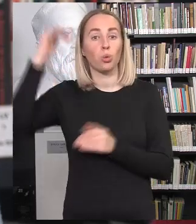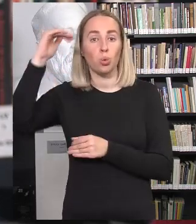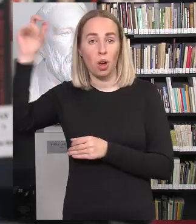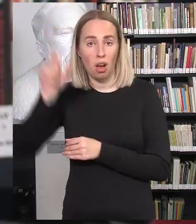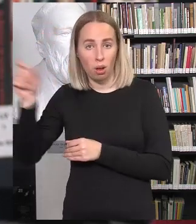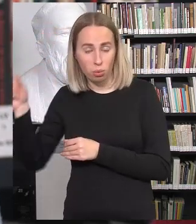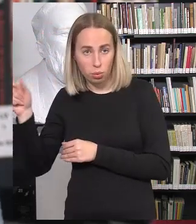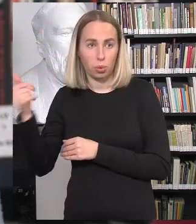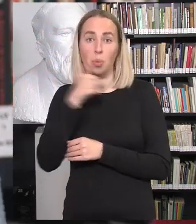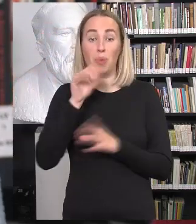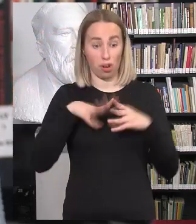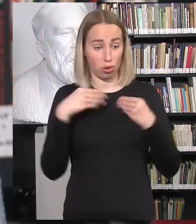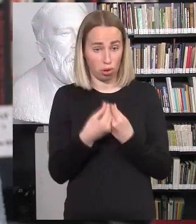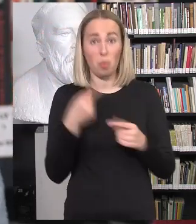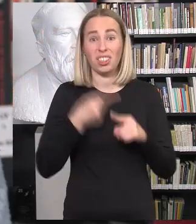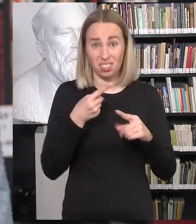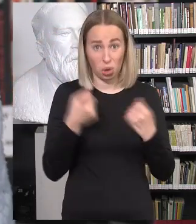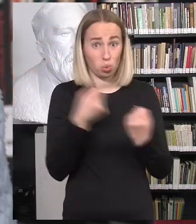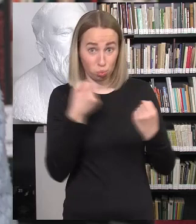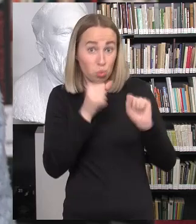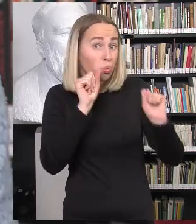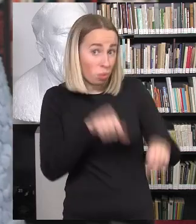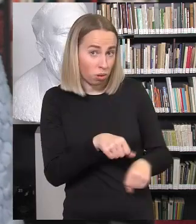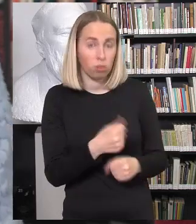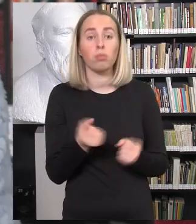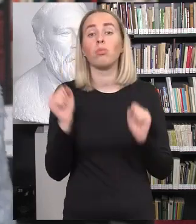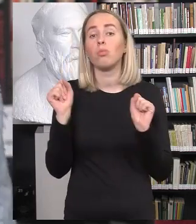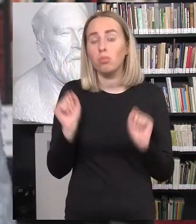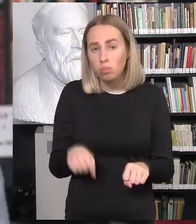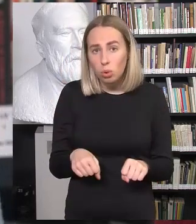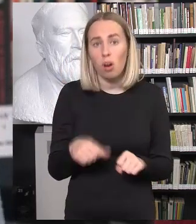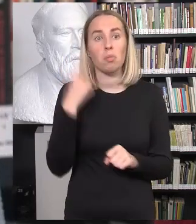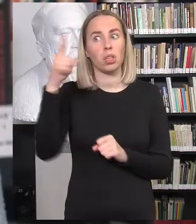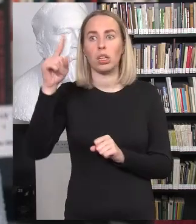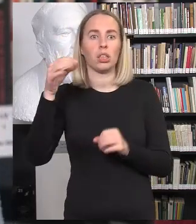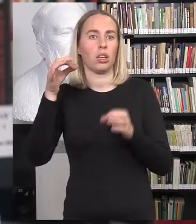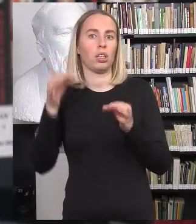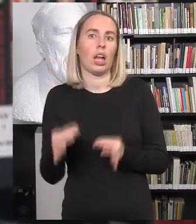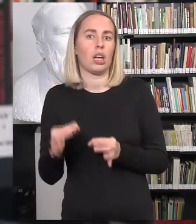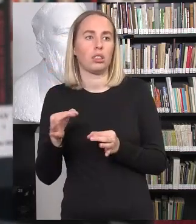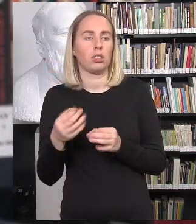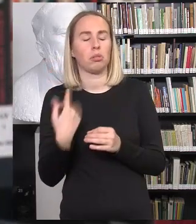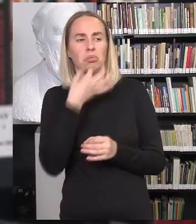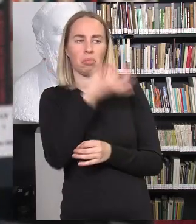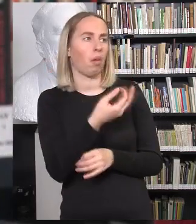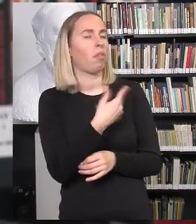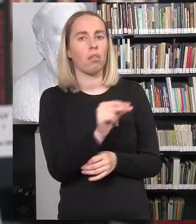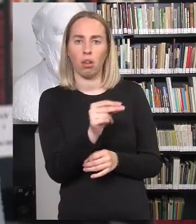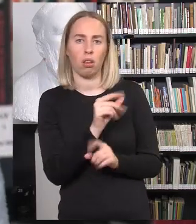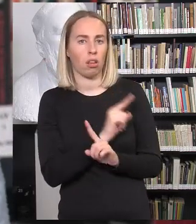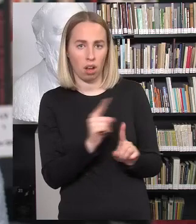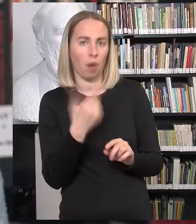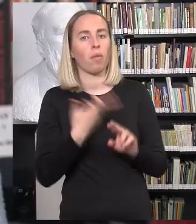seksualinis smurta šeimoje. Nu, gali būti. Bet vis dar yra teistinkų, kurie neįgė. Nes atrodo, lygiai žmonos pareiga.